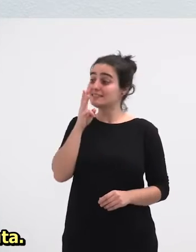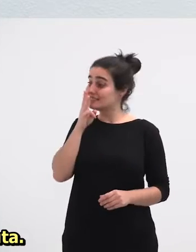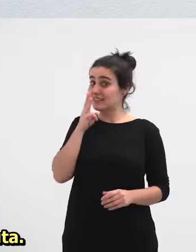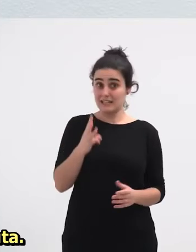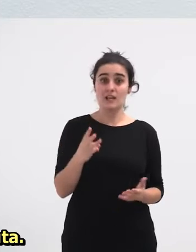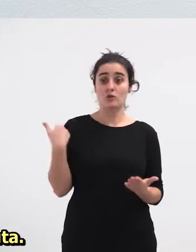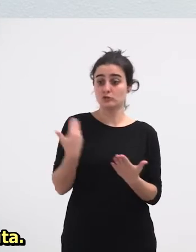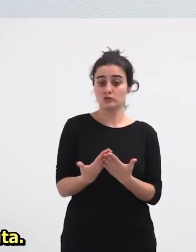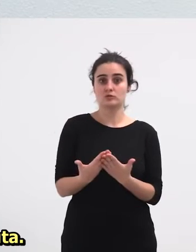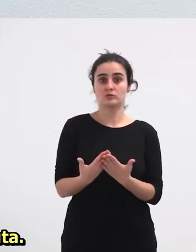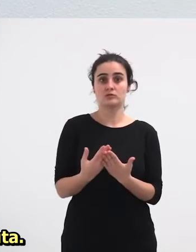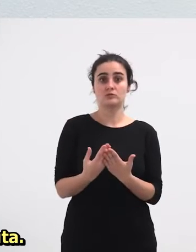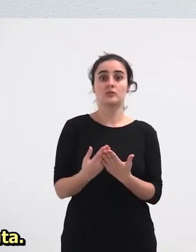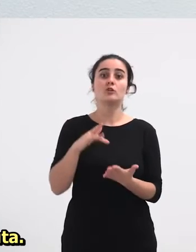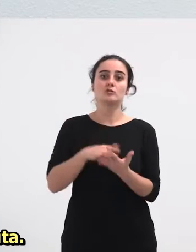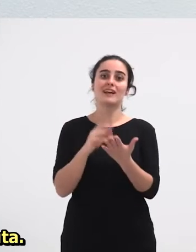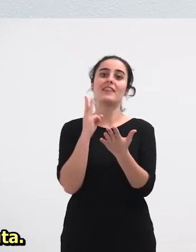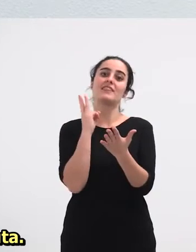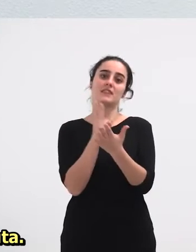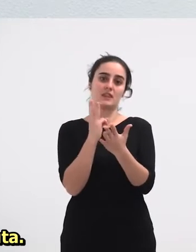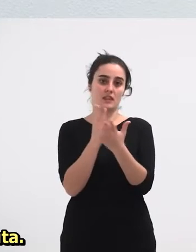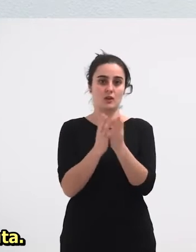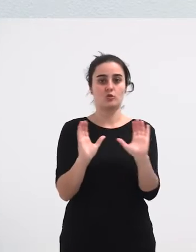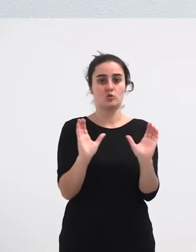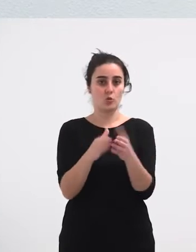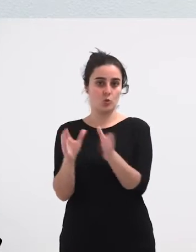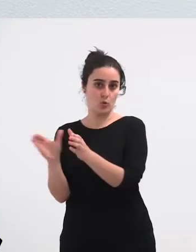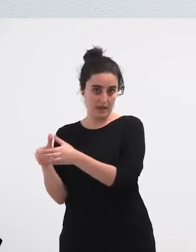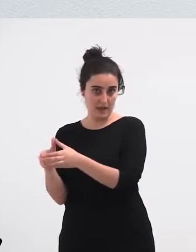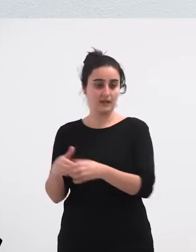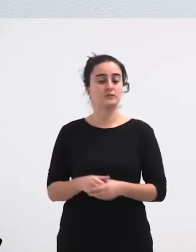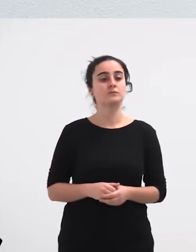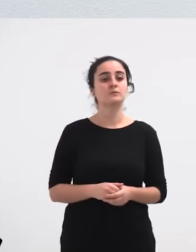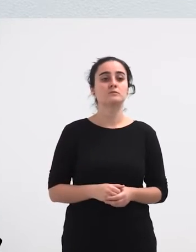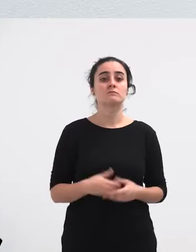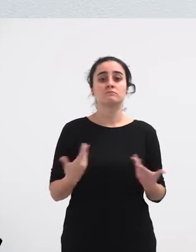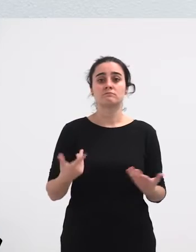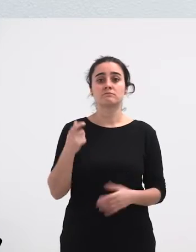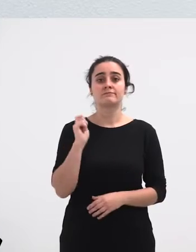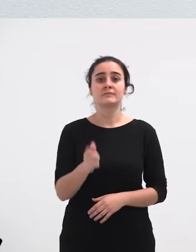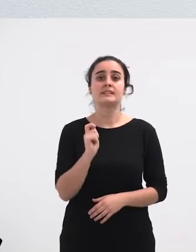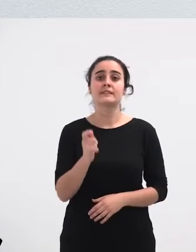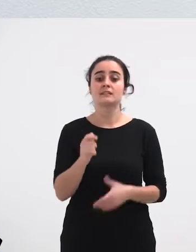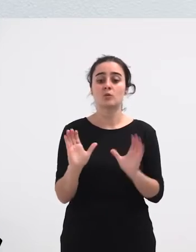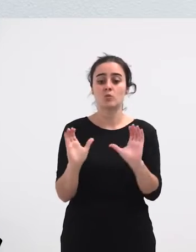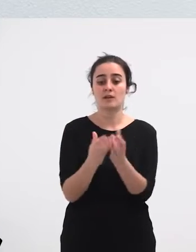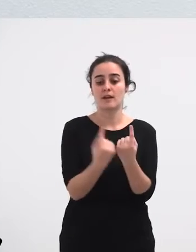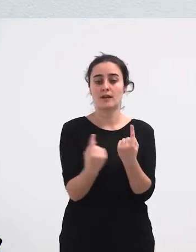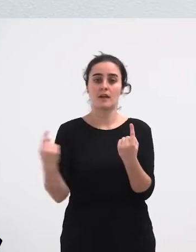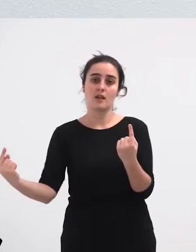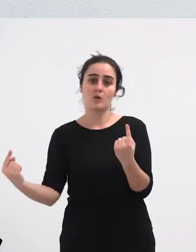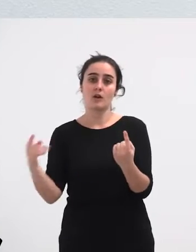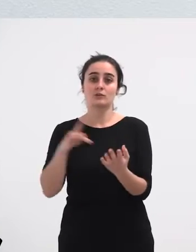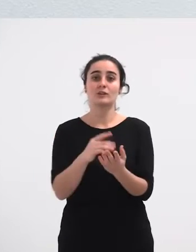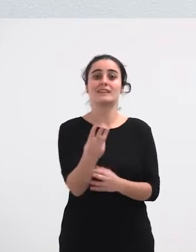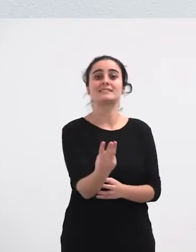ondoren Hemen sortzi kuadrilletako pertsona gure sartuta Normalean, kuadrilla bakoitzeko bi iru kide